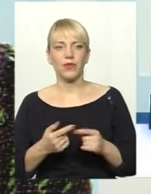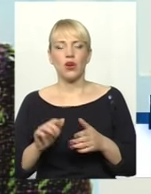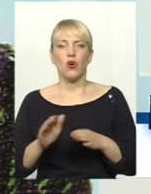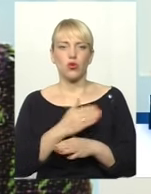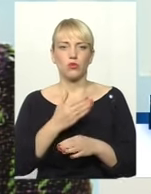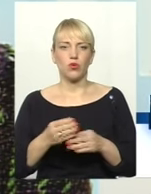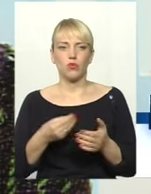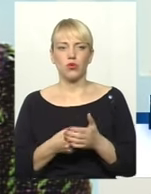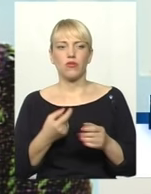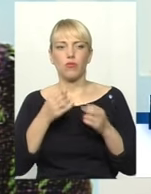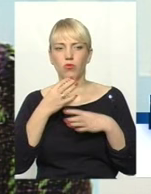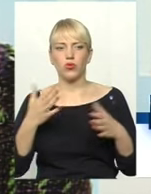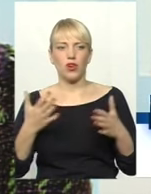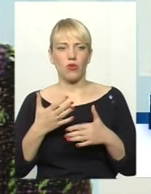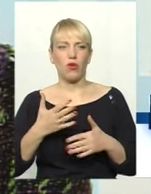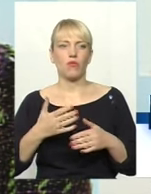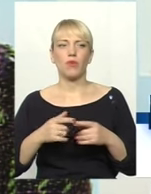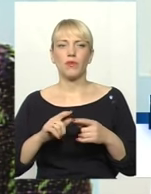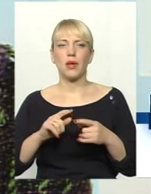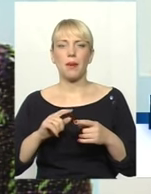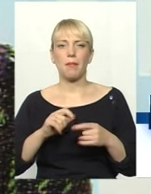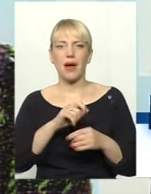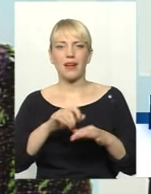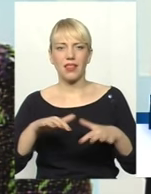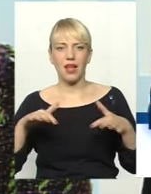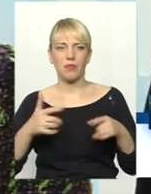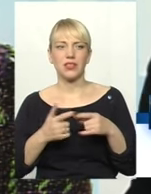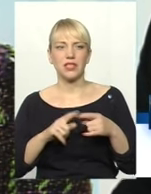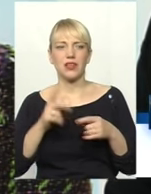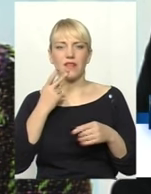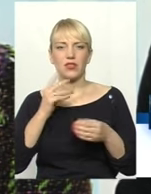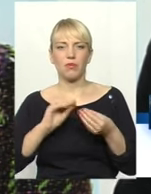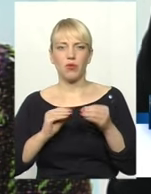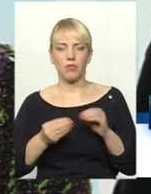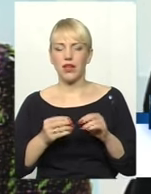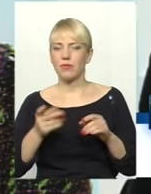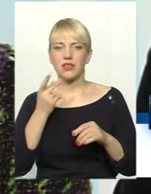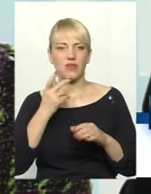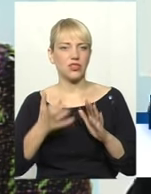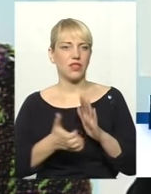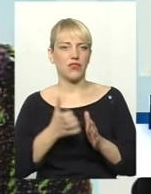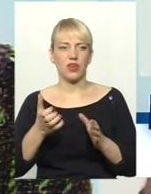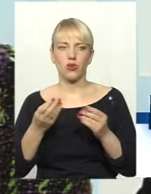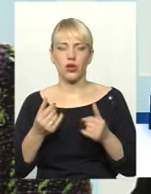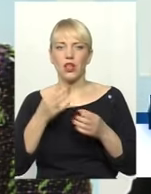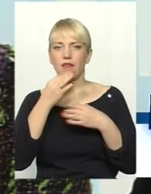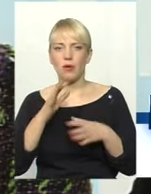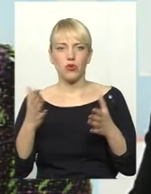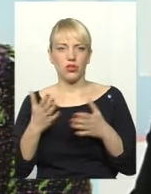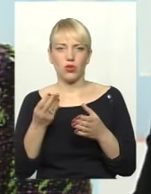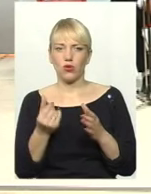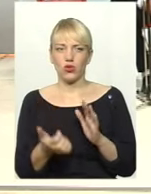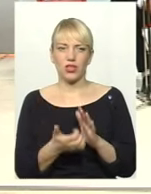-якому парламенті це завжди проблема. І в будь-якій країні. Завжди грошей не достачає, і завжди бюджету погані. будь-якій гроші, скажімо, є